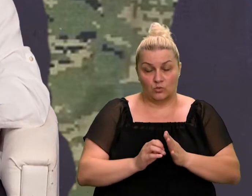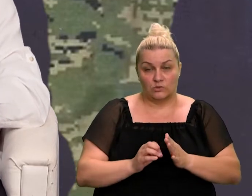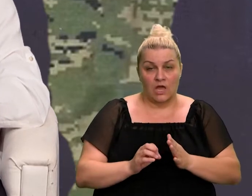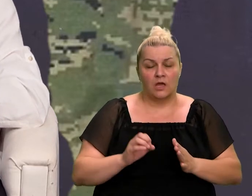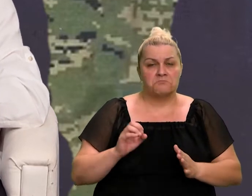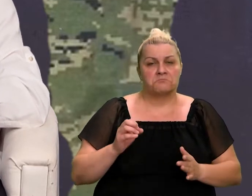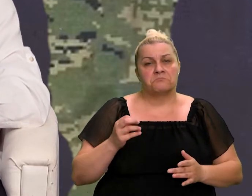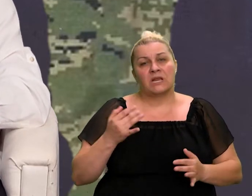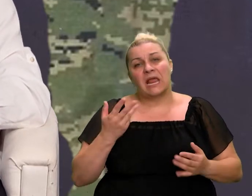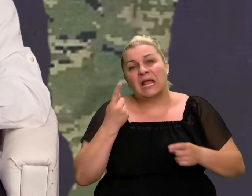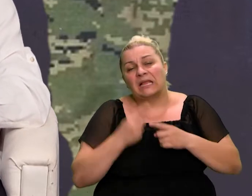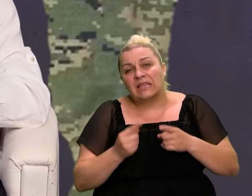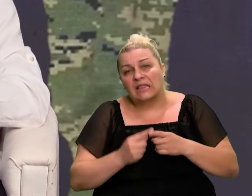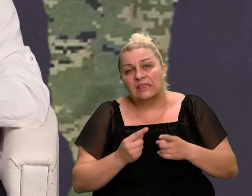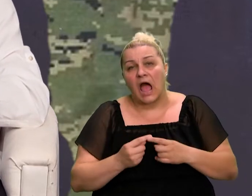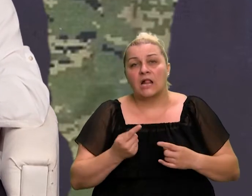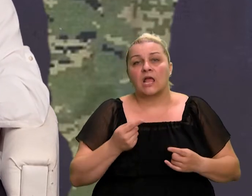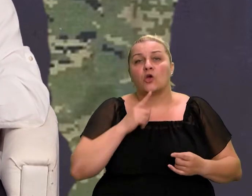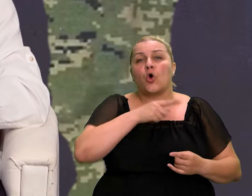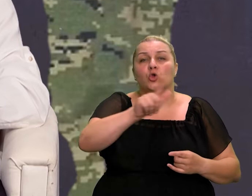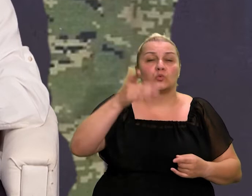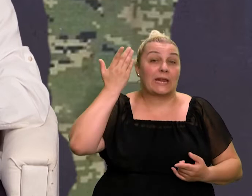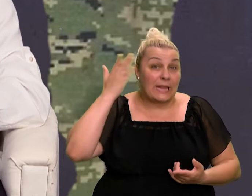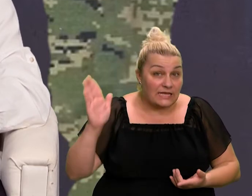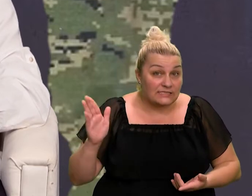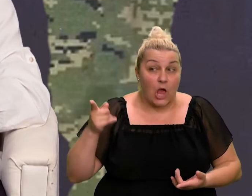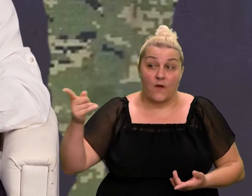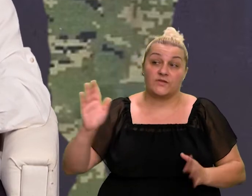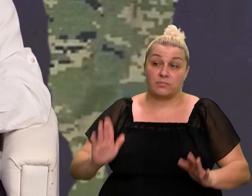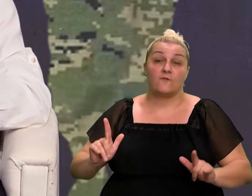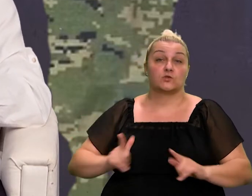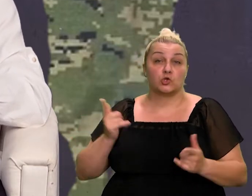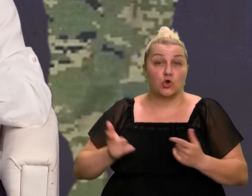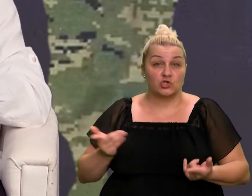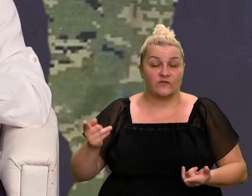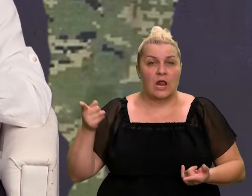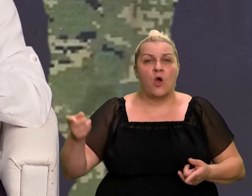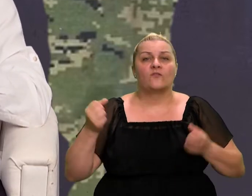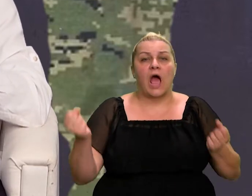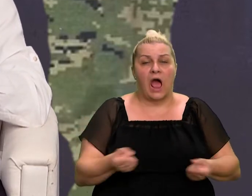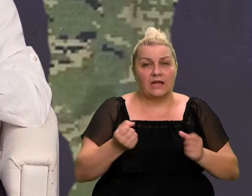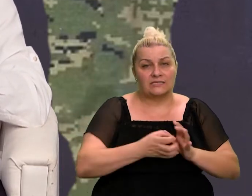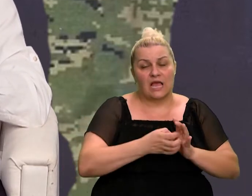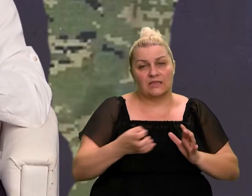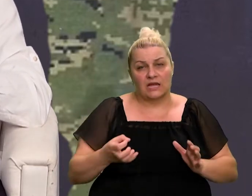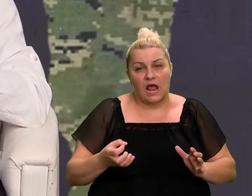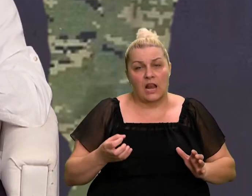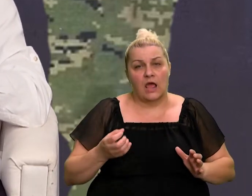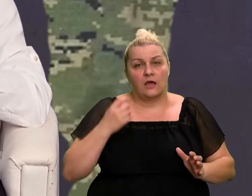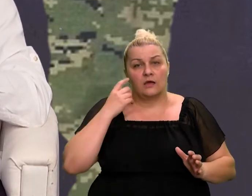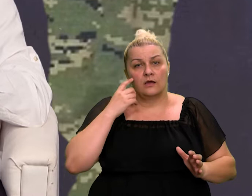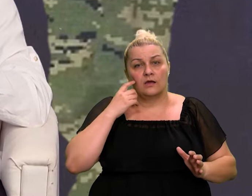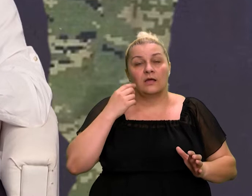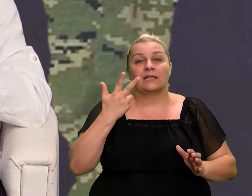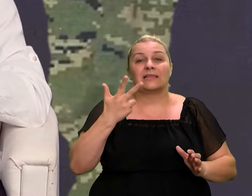konkretno nekakve detalje stvari o kojima se ne zna, a vi znate, vi ste i doživjeli. Akcija, operacija je trajala, izvedena,